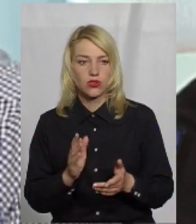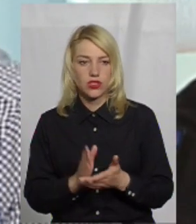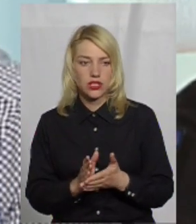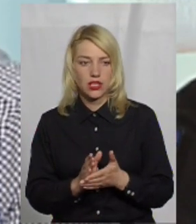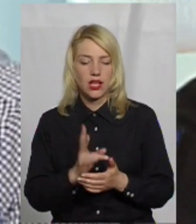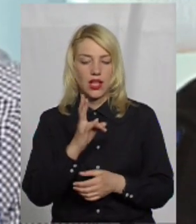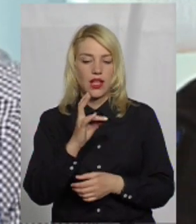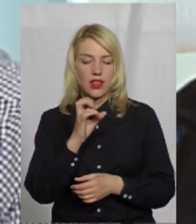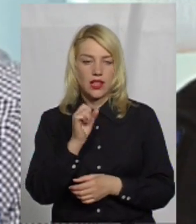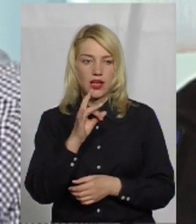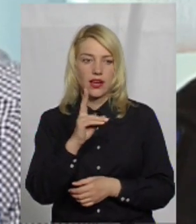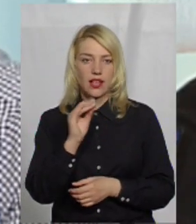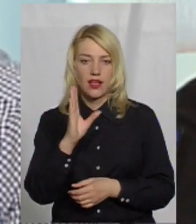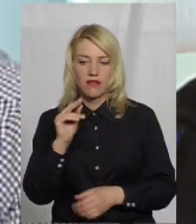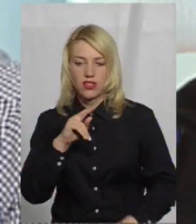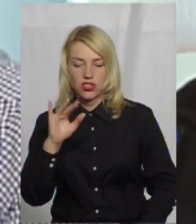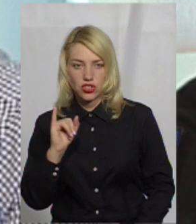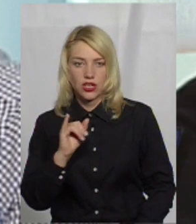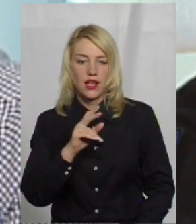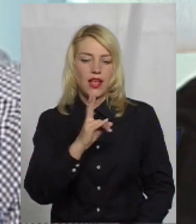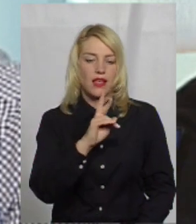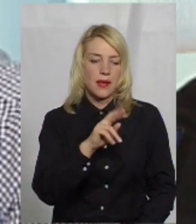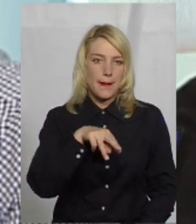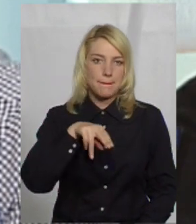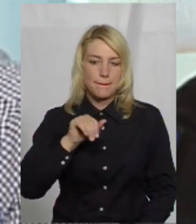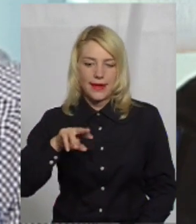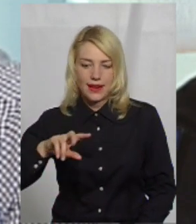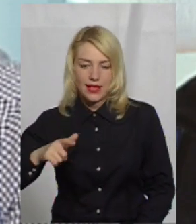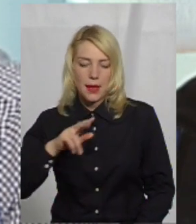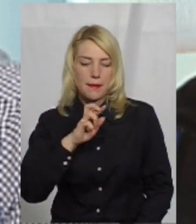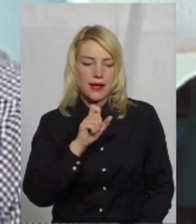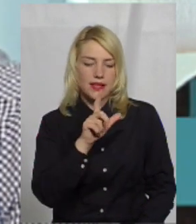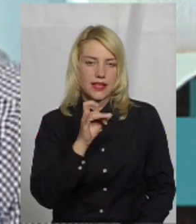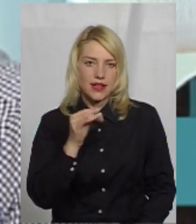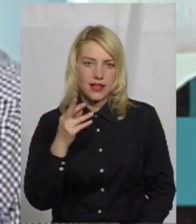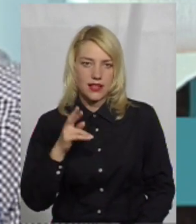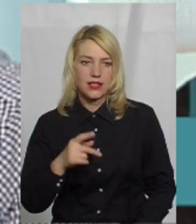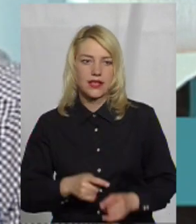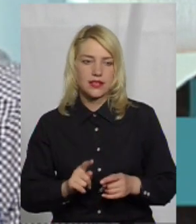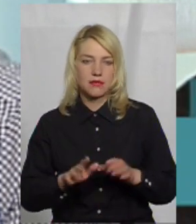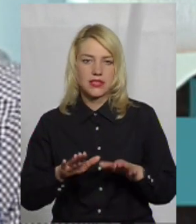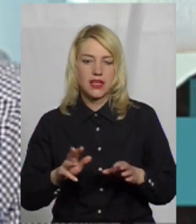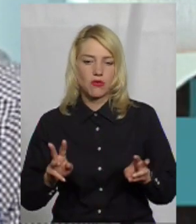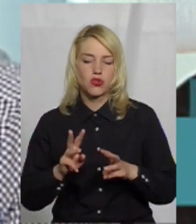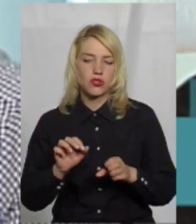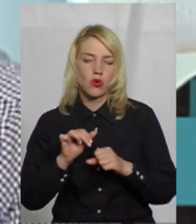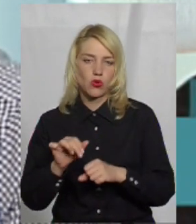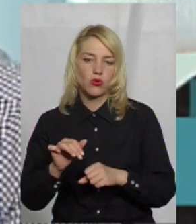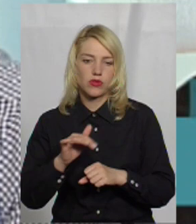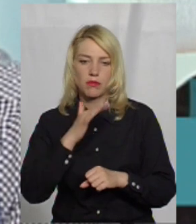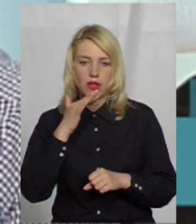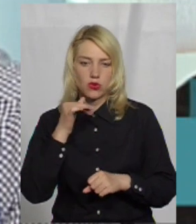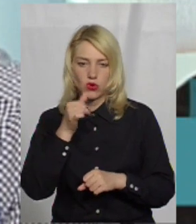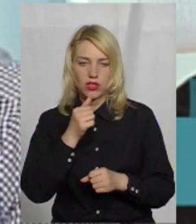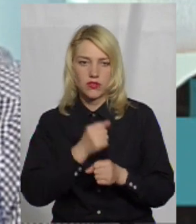Наркевичі, це і Ямпіль, це і Базалія, це повноцінні підрозді місцевої пожежної охорони, які діють вже багато років.